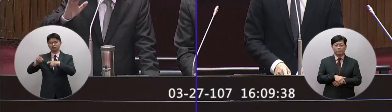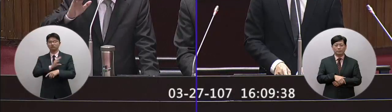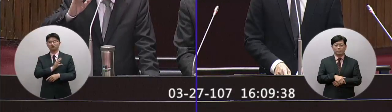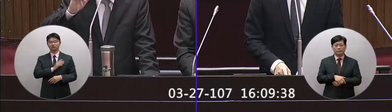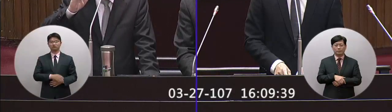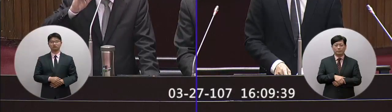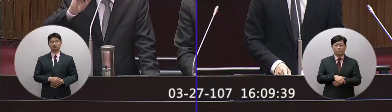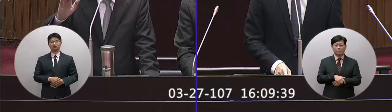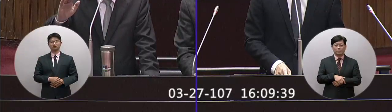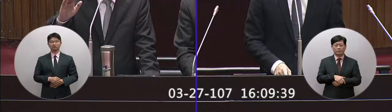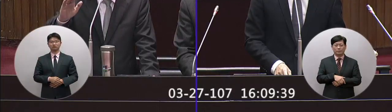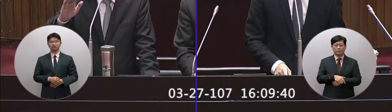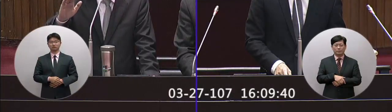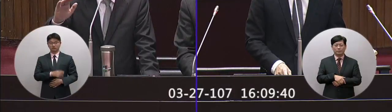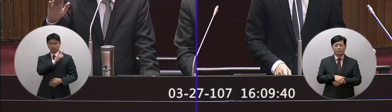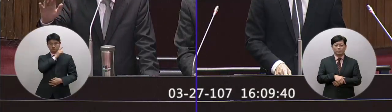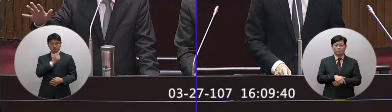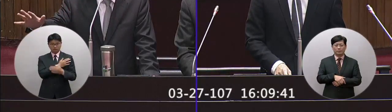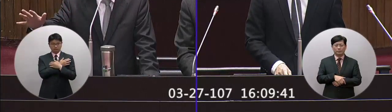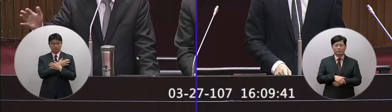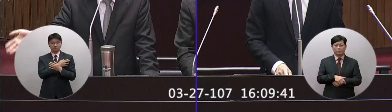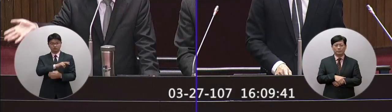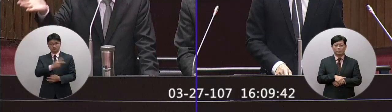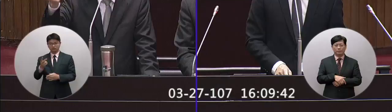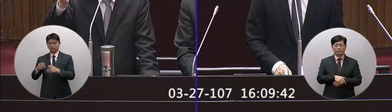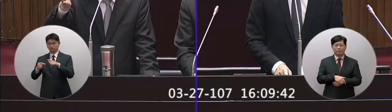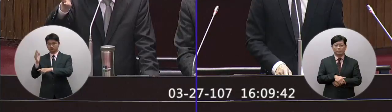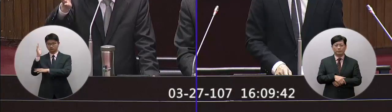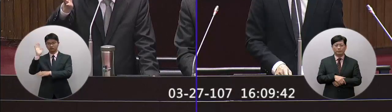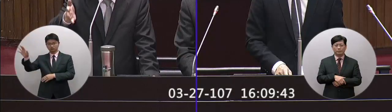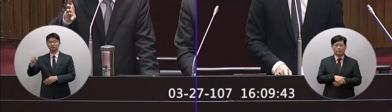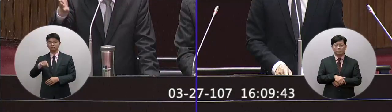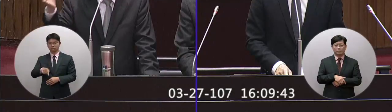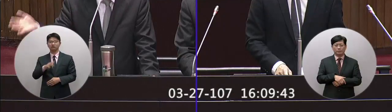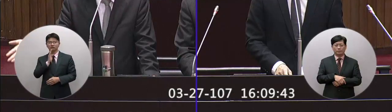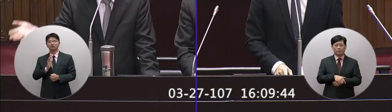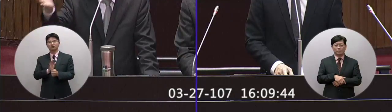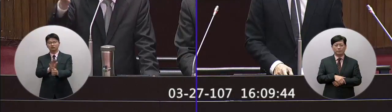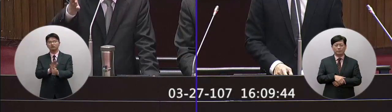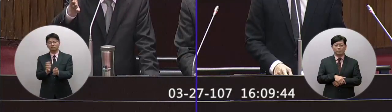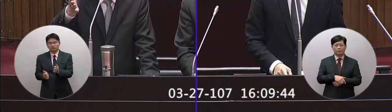那麼這個屬立的優先公共法它這是一個輔助